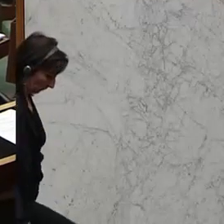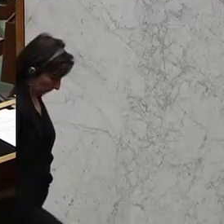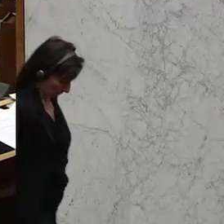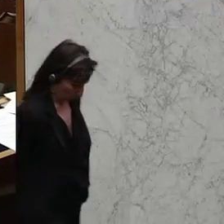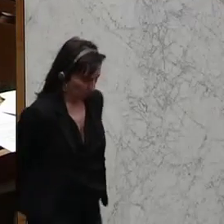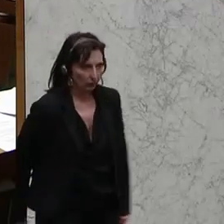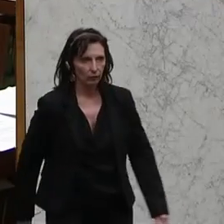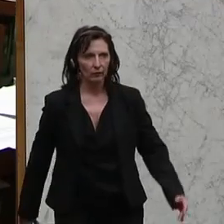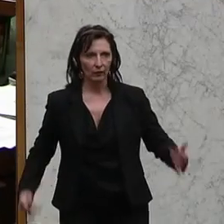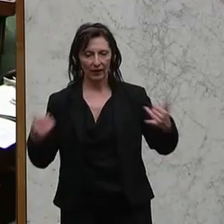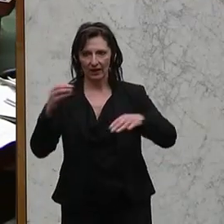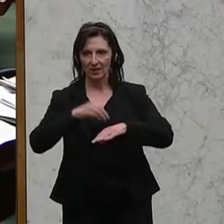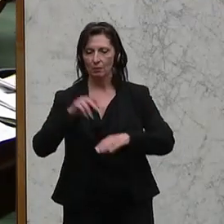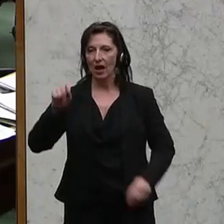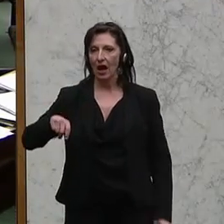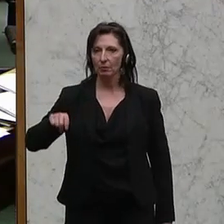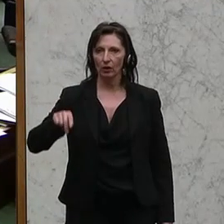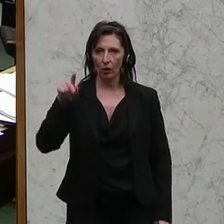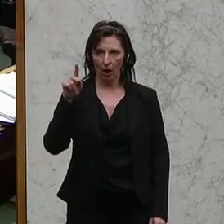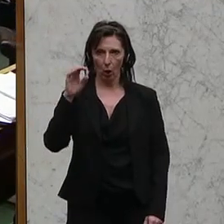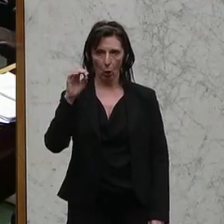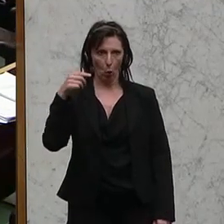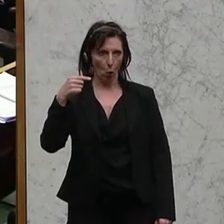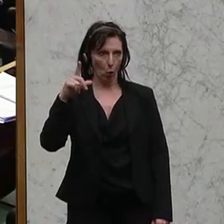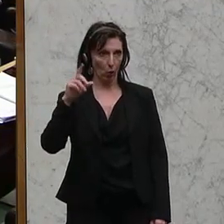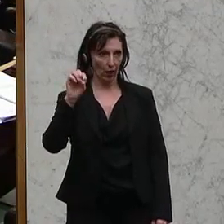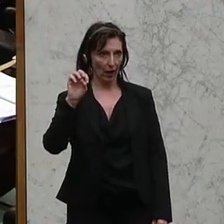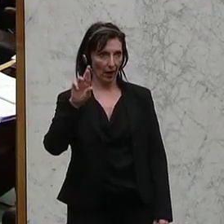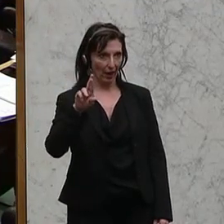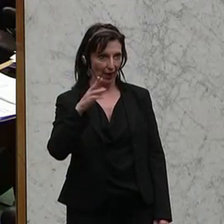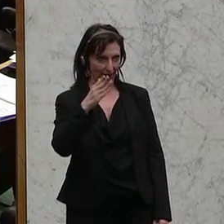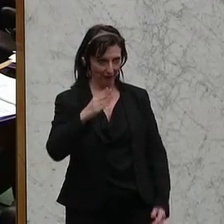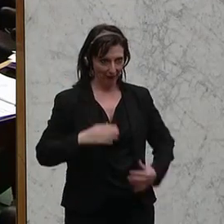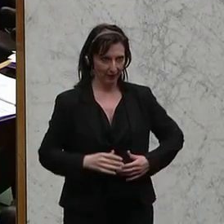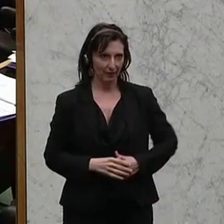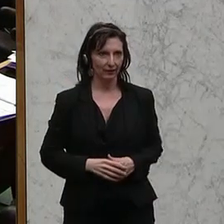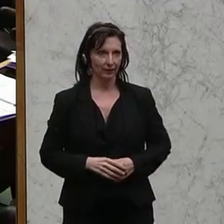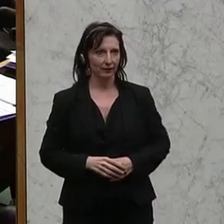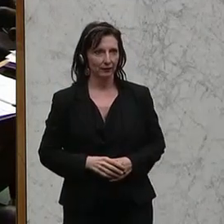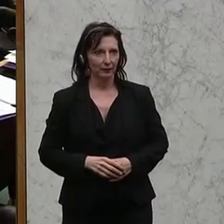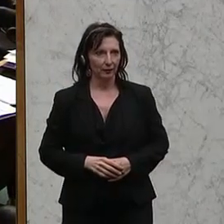Nächster Redner ist Werner Kogler von den Grünen. Voodoo-Mathematik!